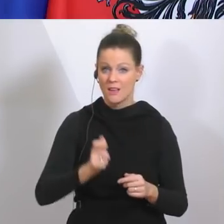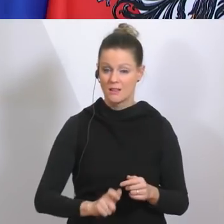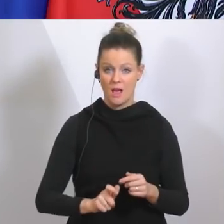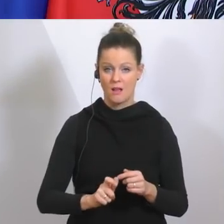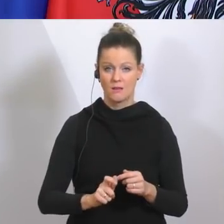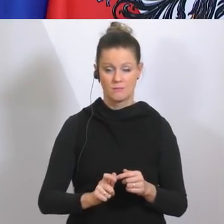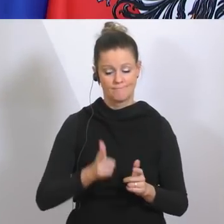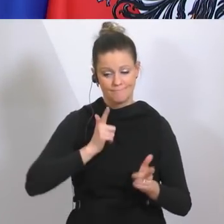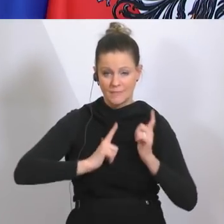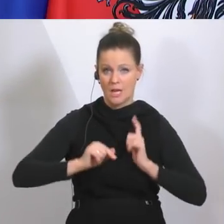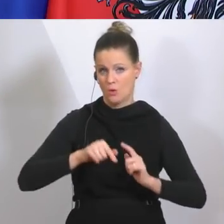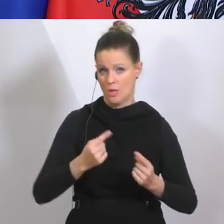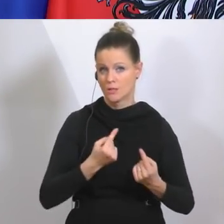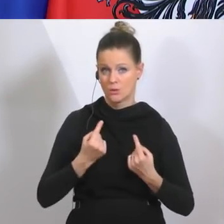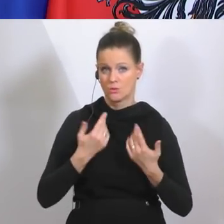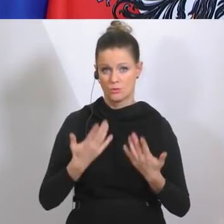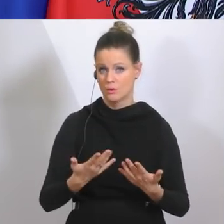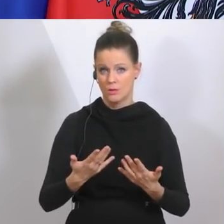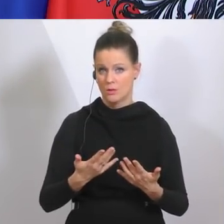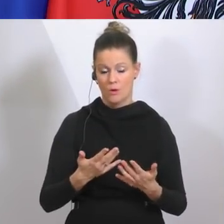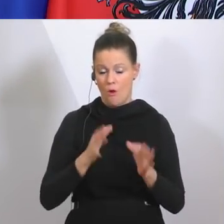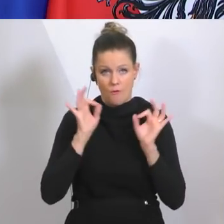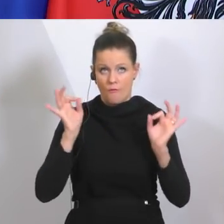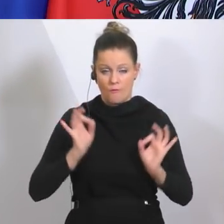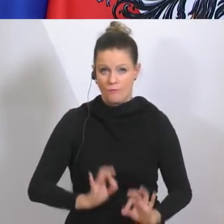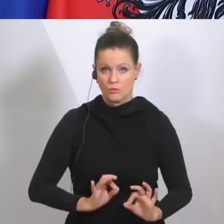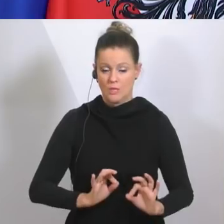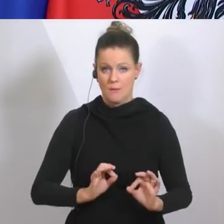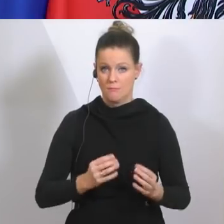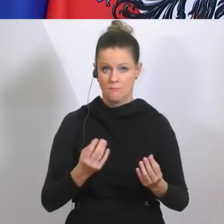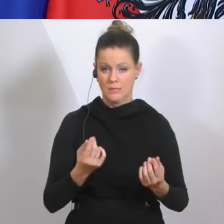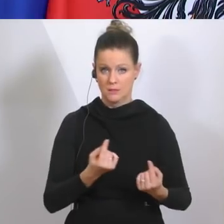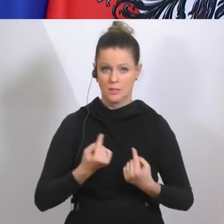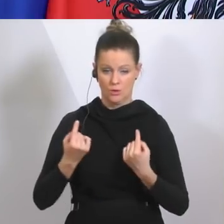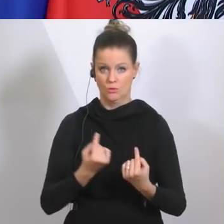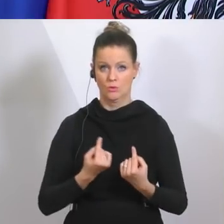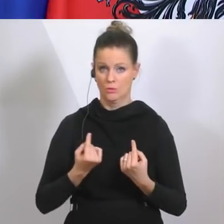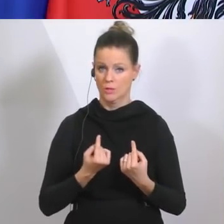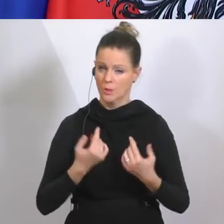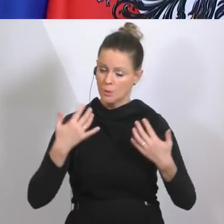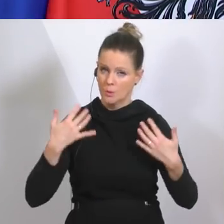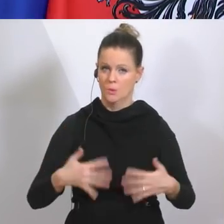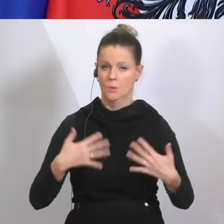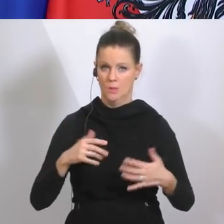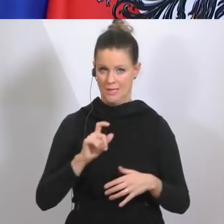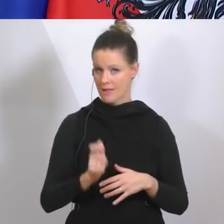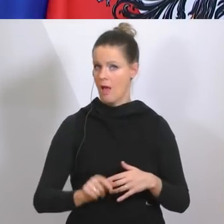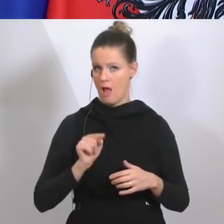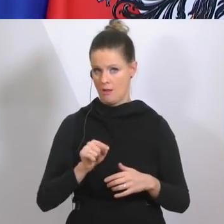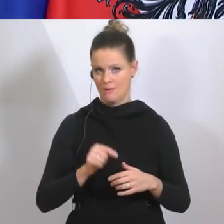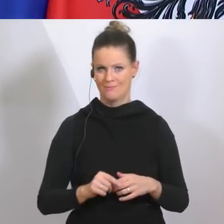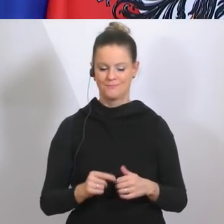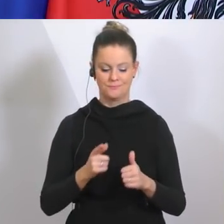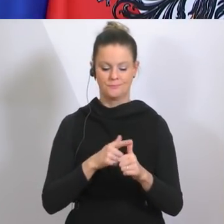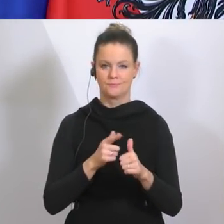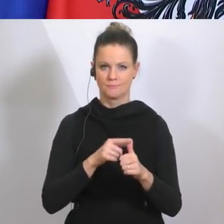bedauerlicherweise in einer unglaublich tragischen Form in weiten Teilen Italien stattfindet. Das ist der erste Punkt, Frage warum.